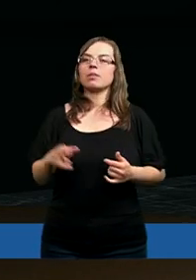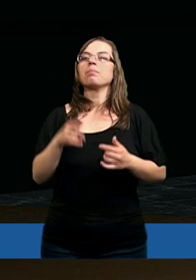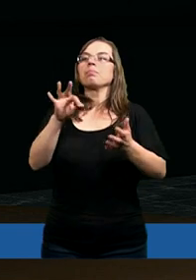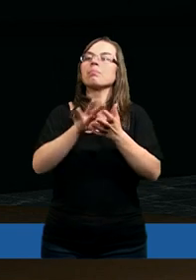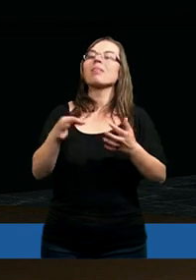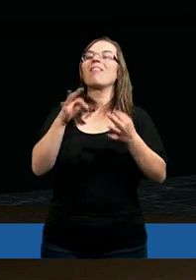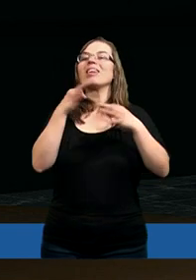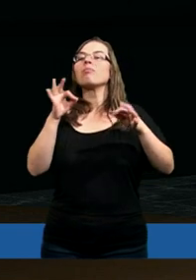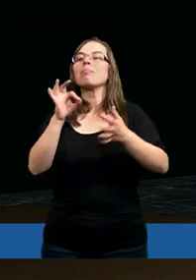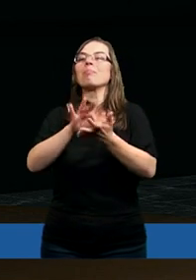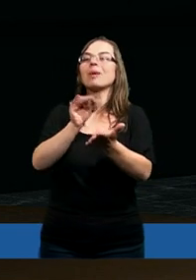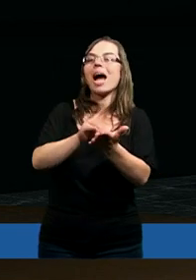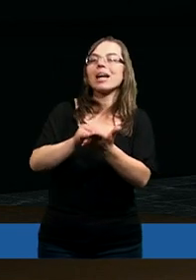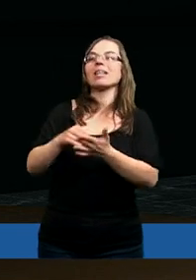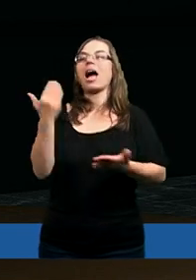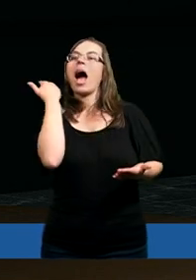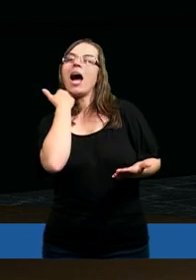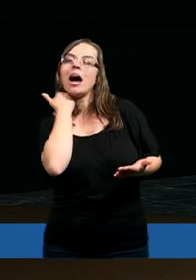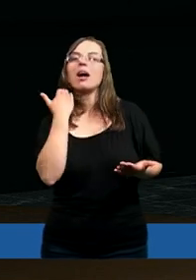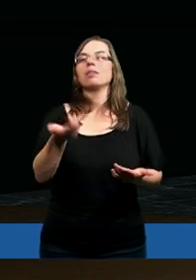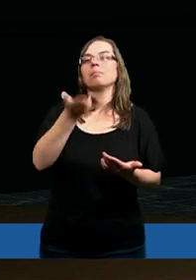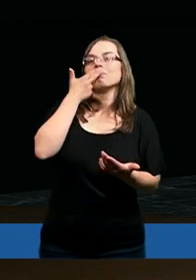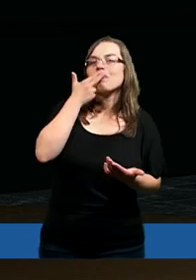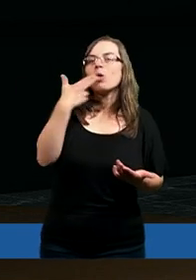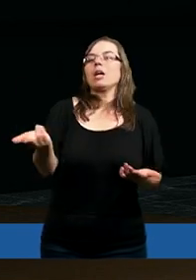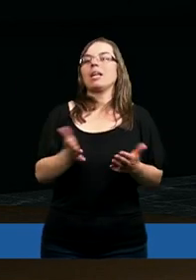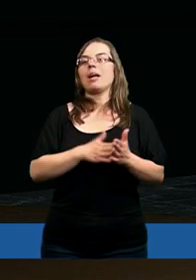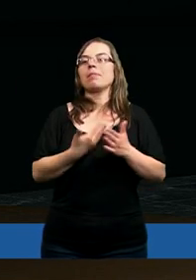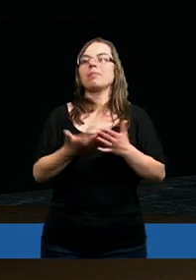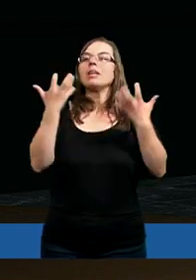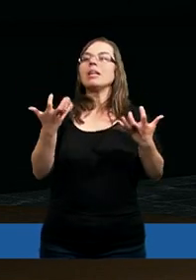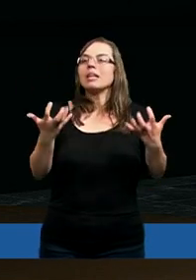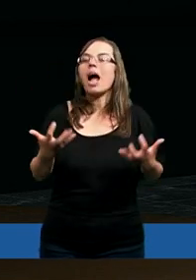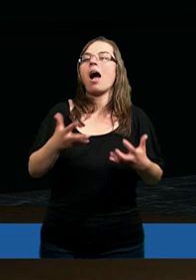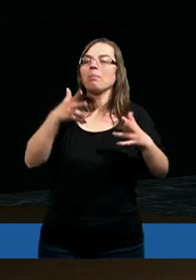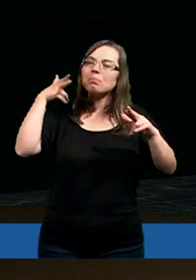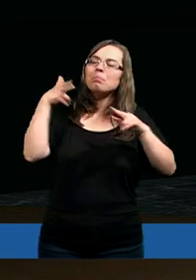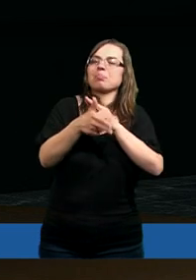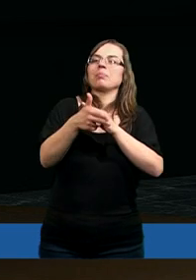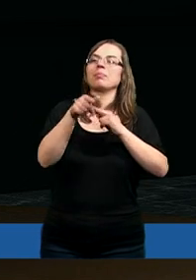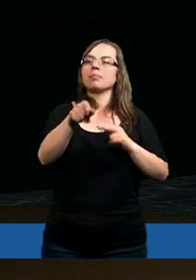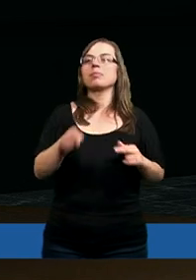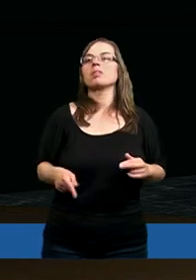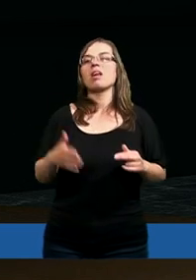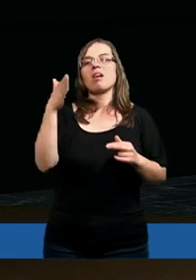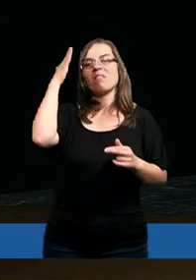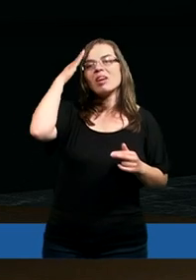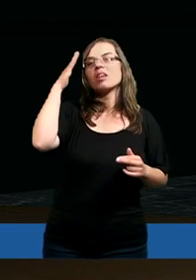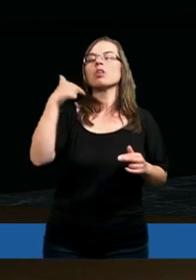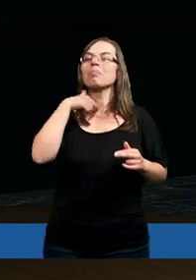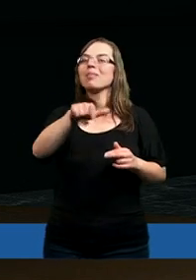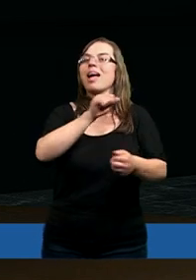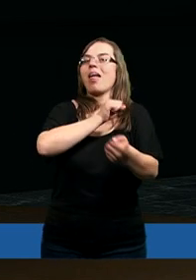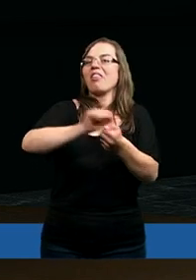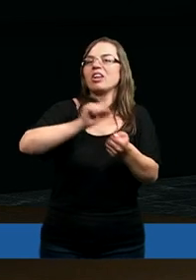pewnymi praktykami, alkoholizmem, papierosami i chciałem się od tego wyzwolić. Wiedziałem,